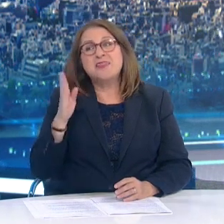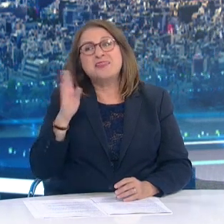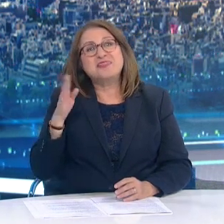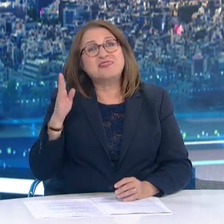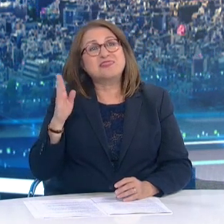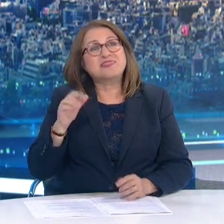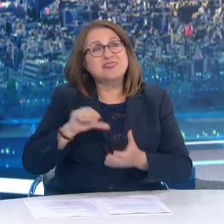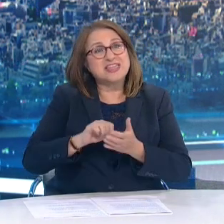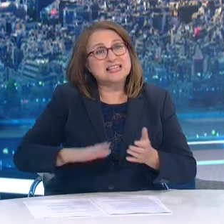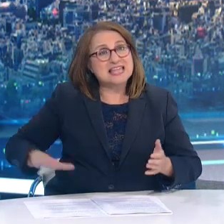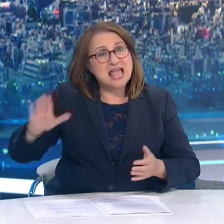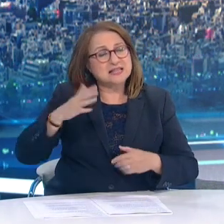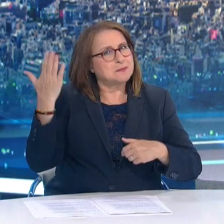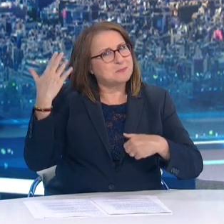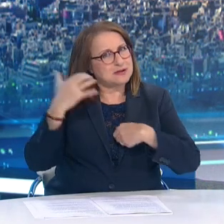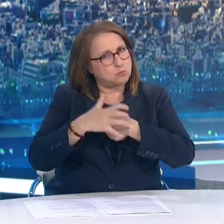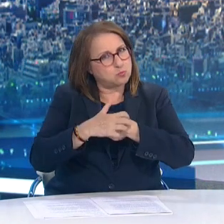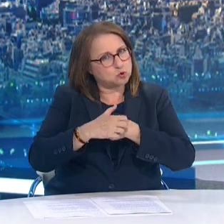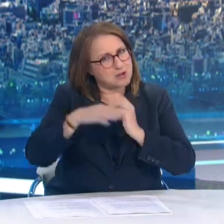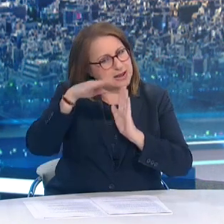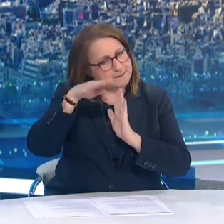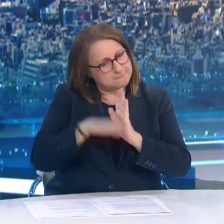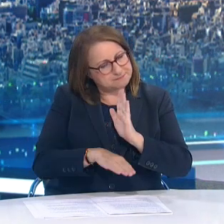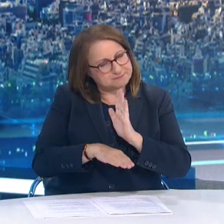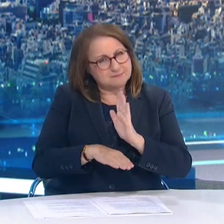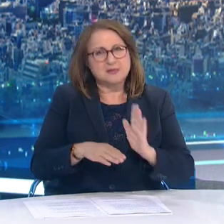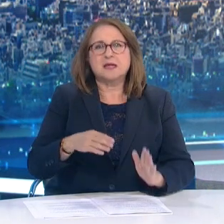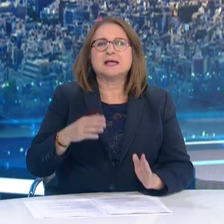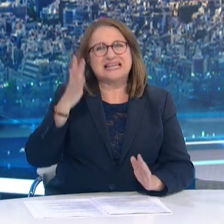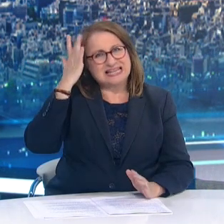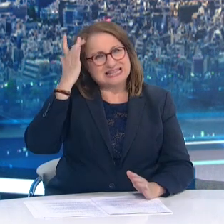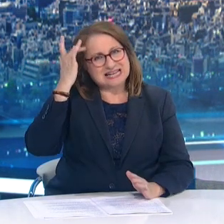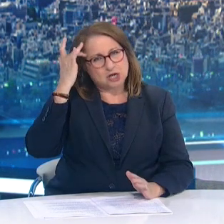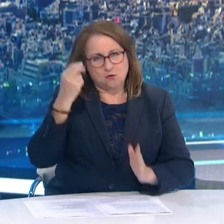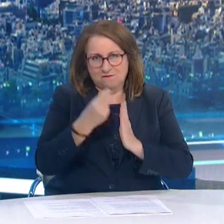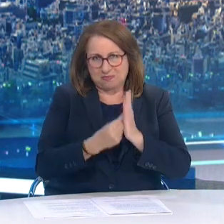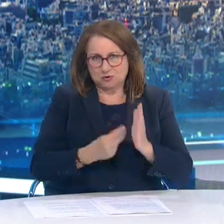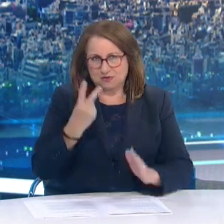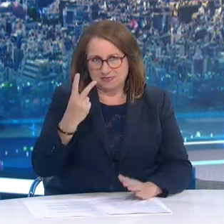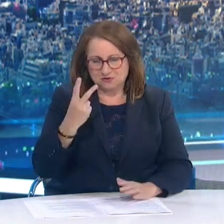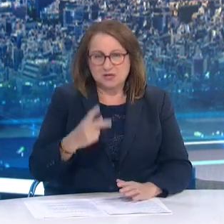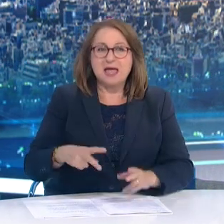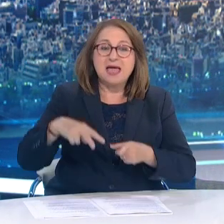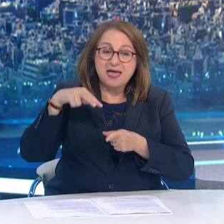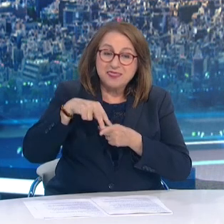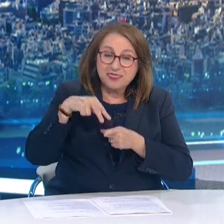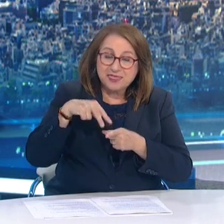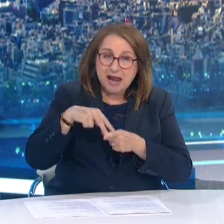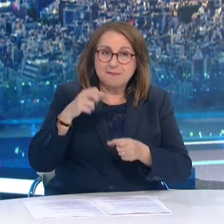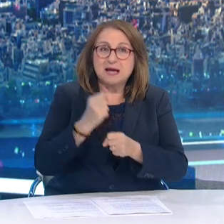μεταφέρονται από το Πορτοκαλί στο Κίτρινο επίπεδο 2 Οι περιφερειακές ενότητες Δράμας Καβάλας, Ημαθίας,